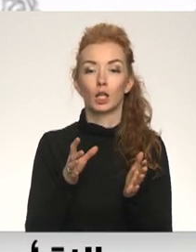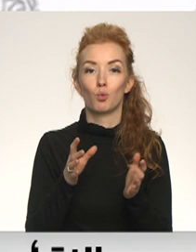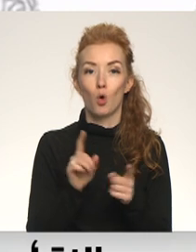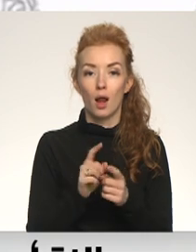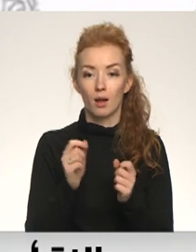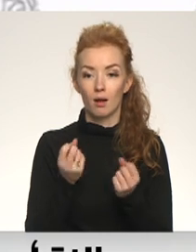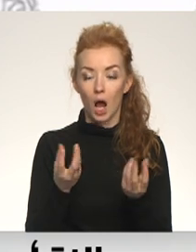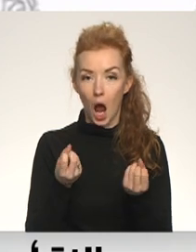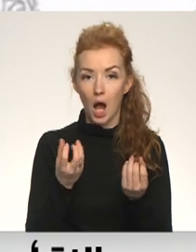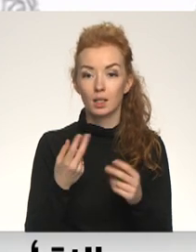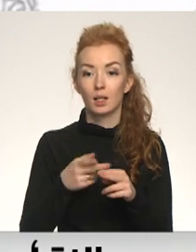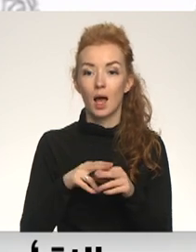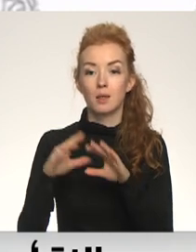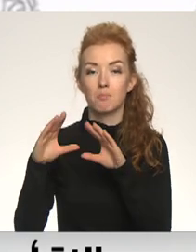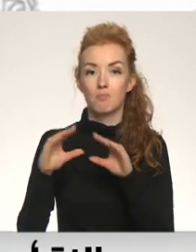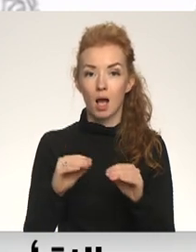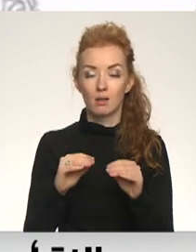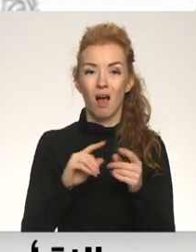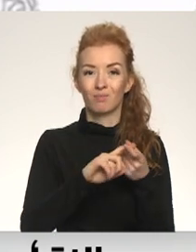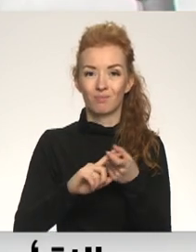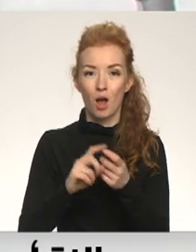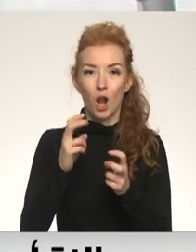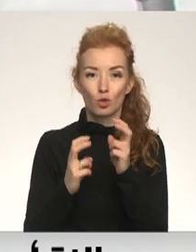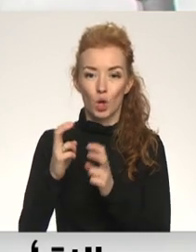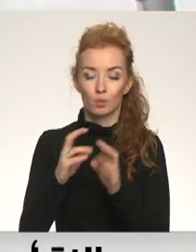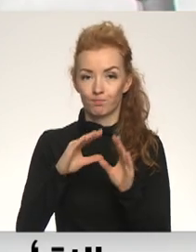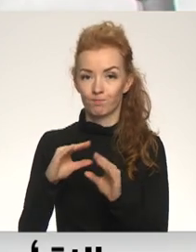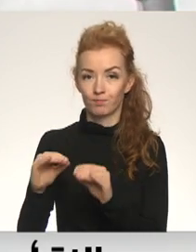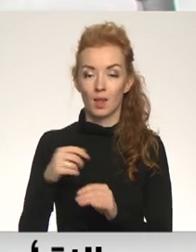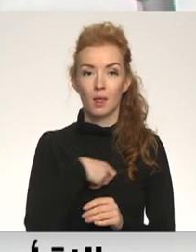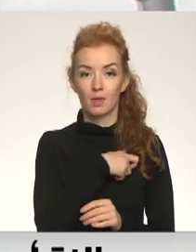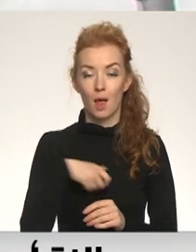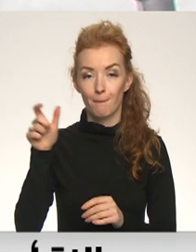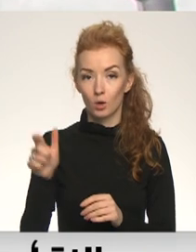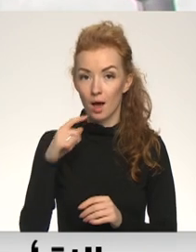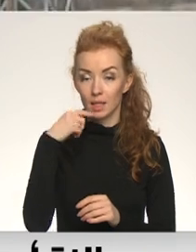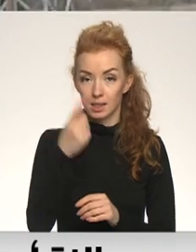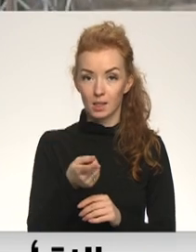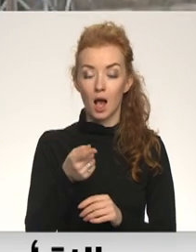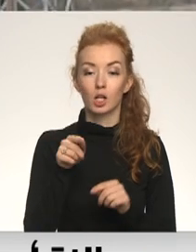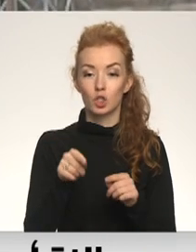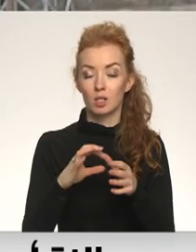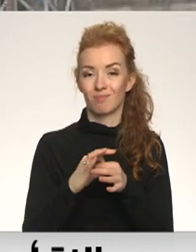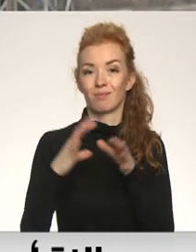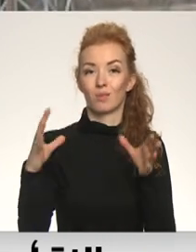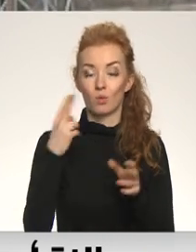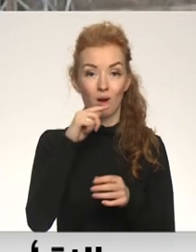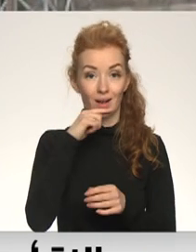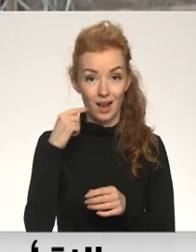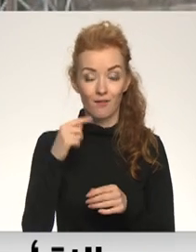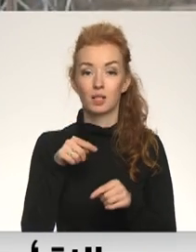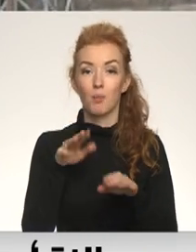Elektroenerģija mazāk būs jāsaražo gāzi, mazāk gāzi patēsim. Komisijas deputāta uzsara enerģetiskās neatgrības nodrošināšanai